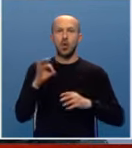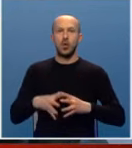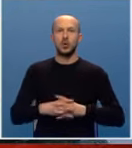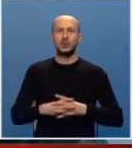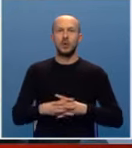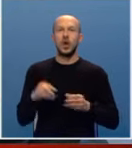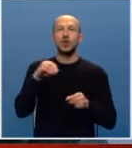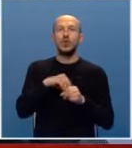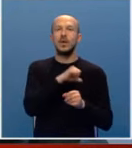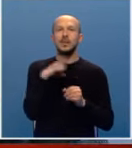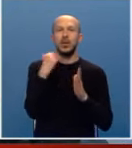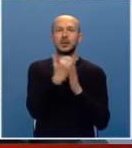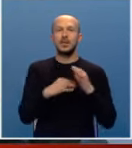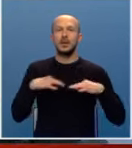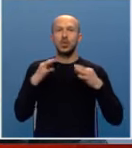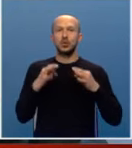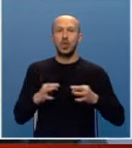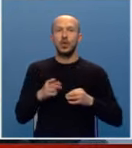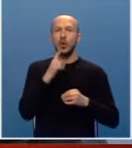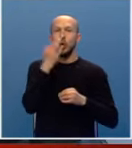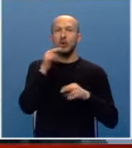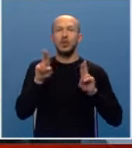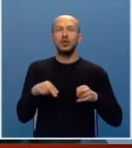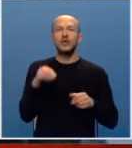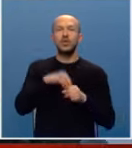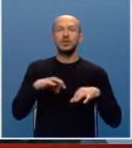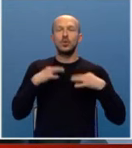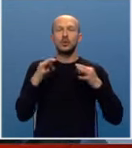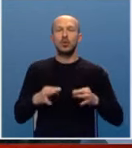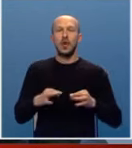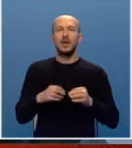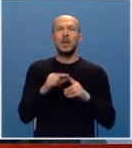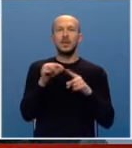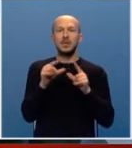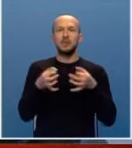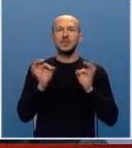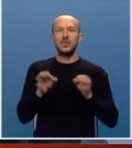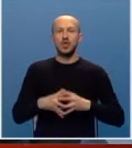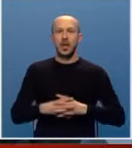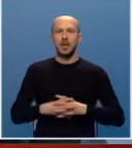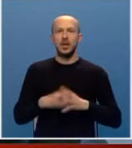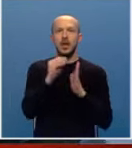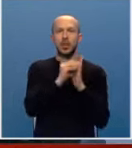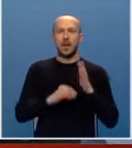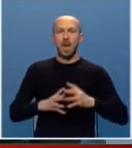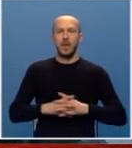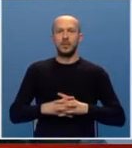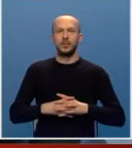dopunama samog zakona o zdravstvenom osiguranju koji će omogućiti Fondu zdravstvenog osiguranja da po principu specifičnih programa